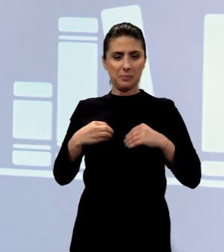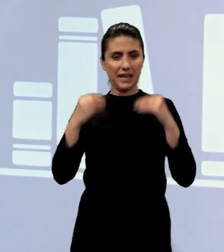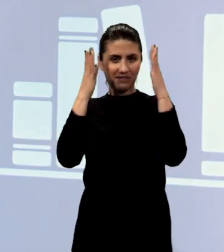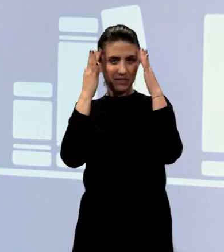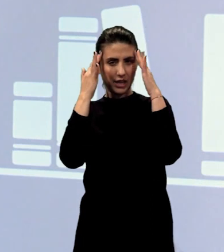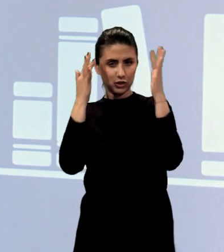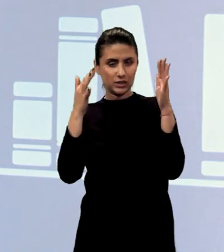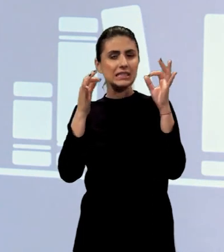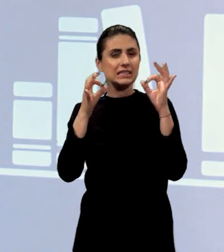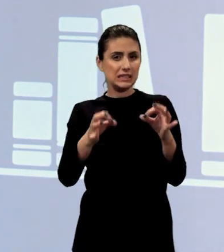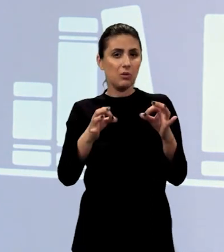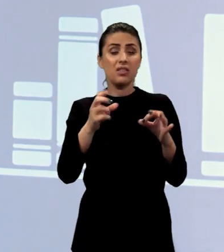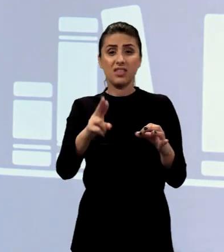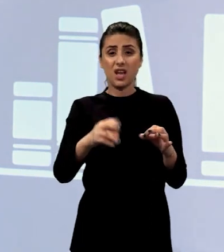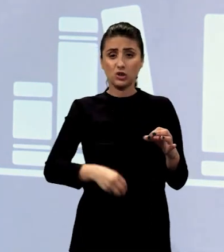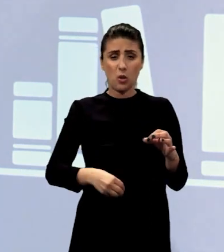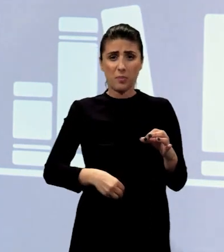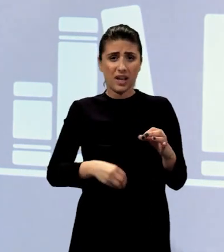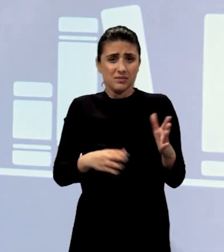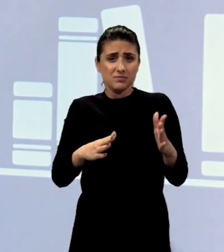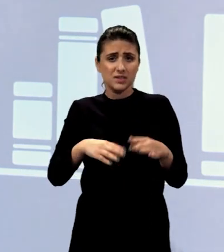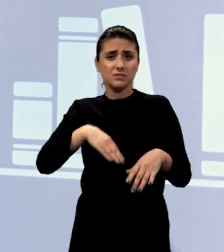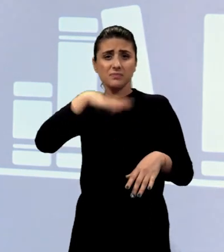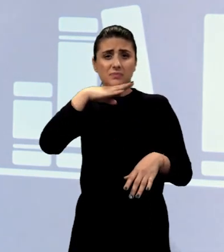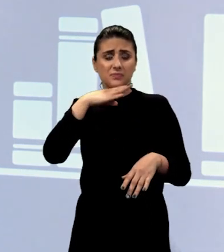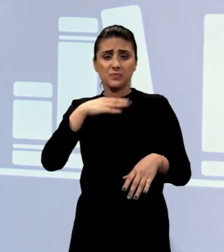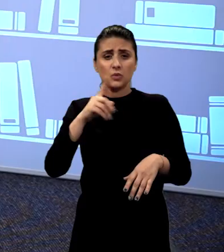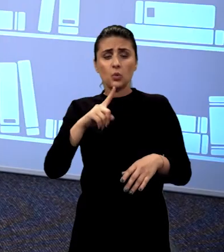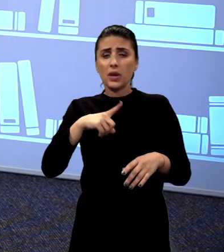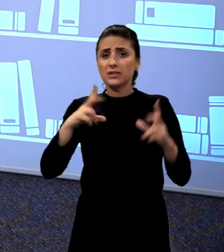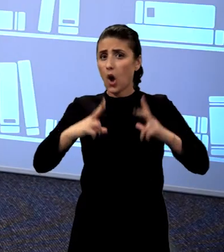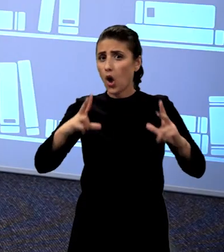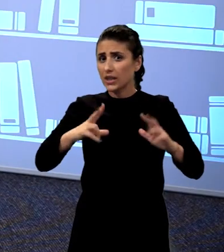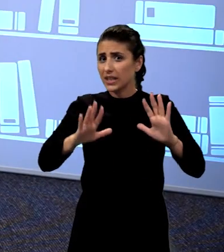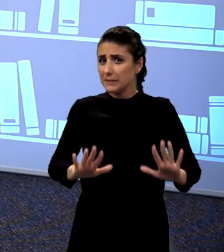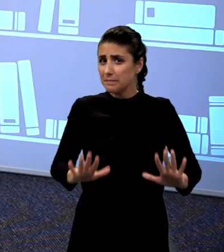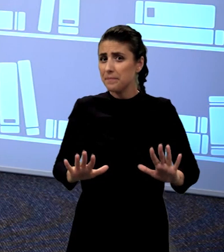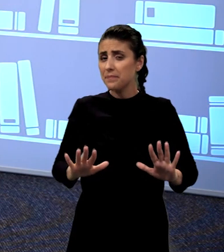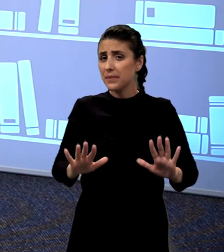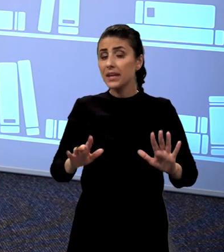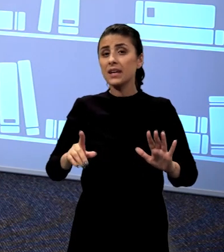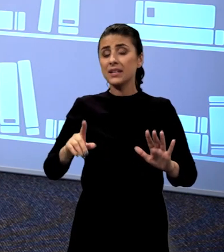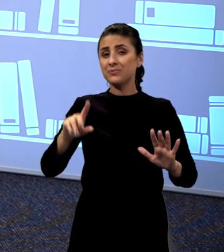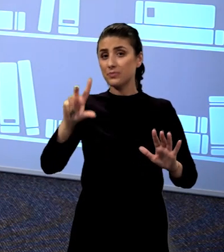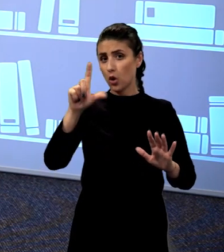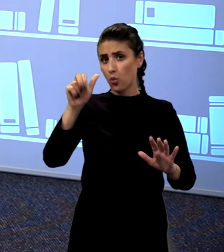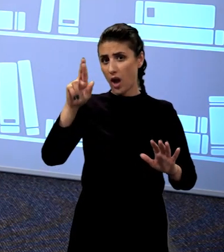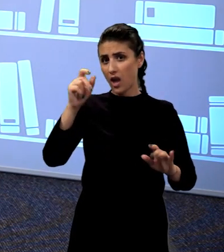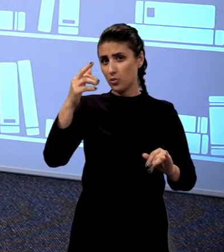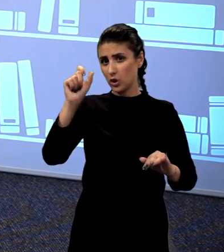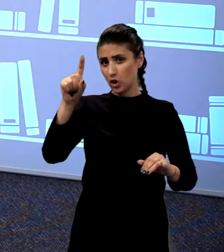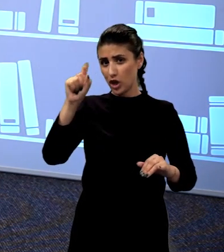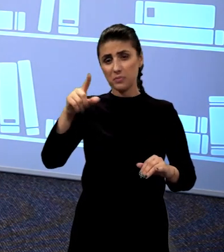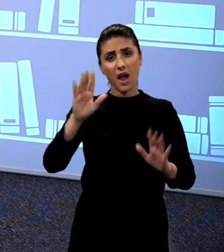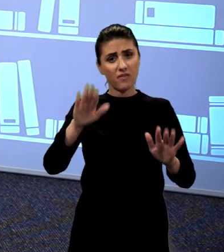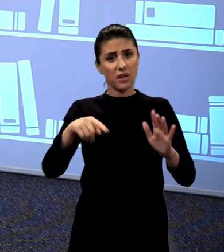sigur îți va plăcea, dar pentru stomac e tot un consum, nu e odihnă. În Luca 12 avem ilustrația perfectă